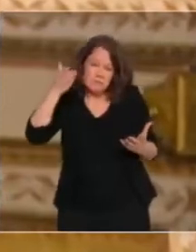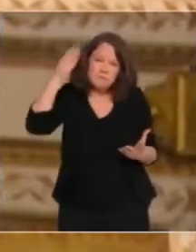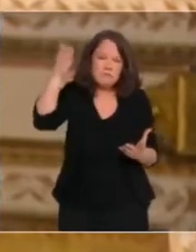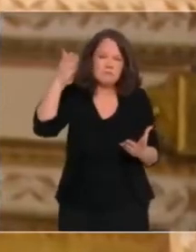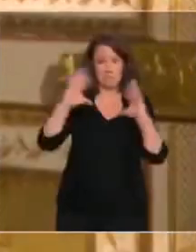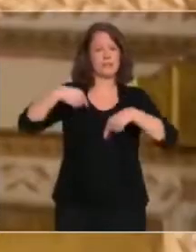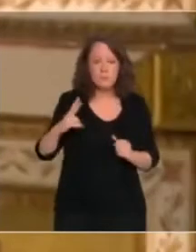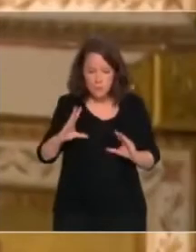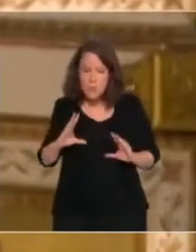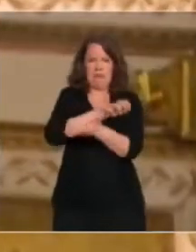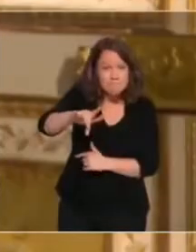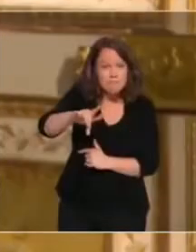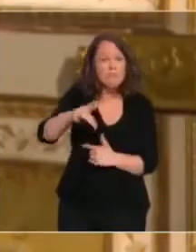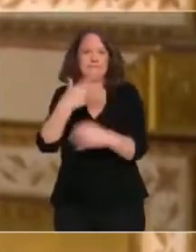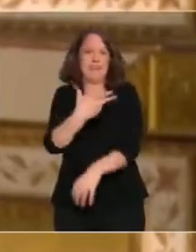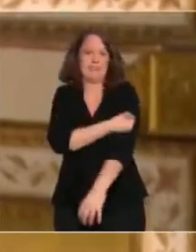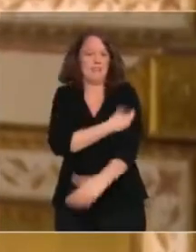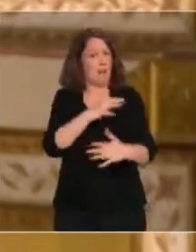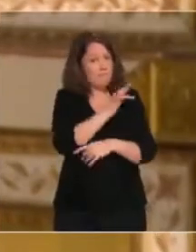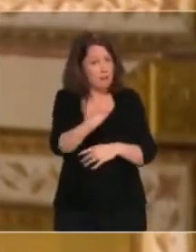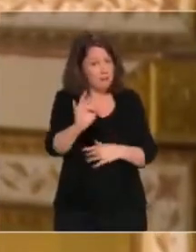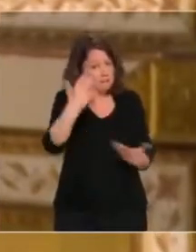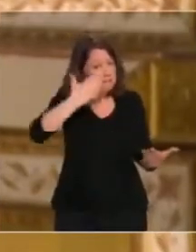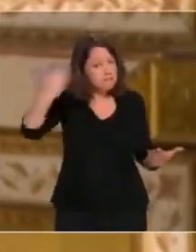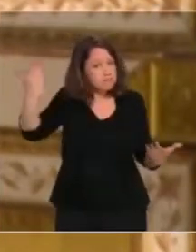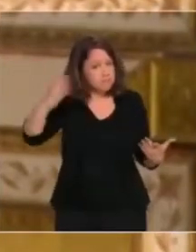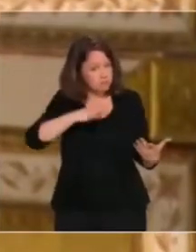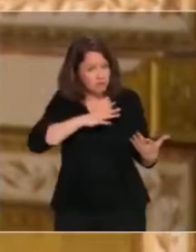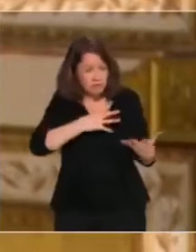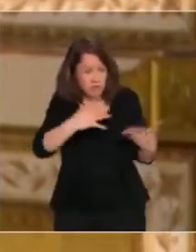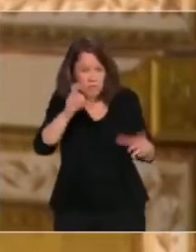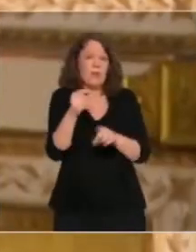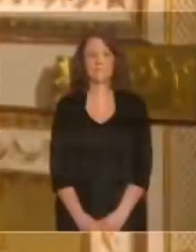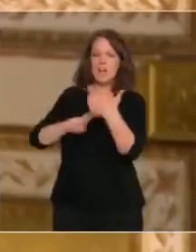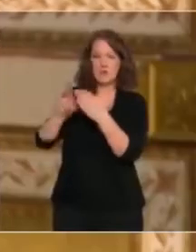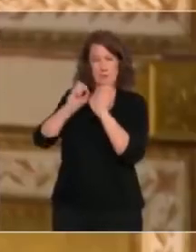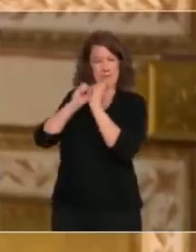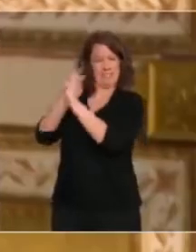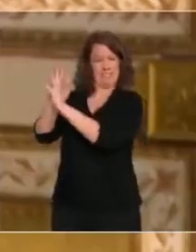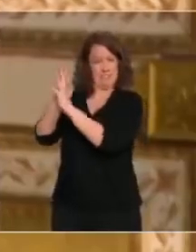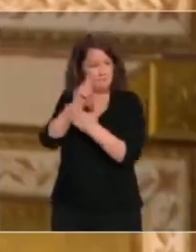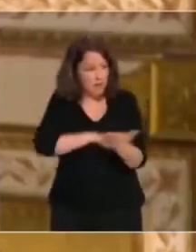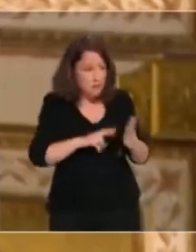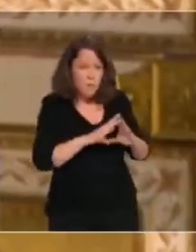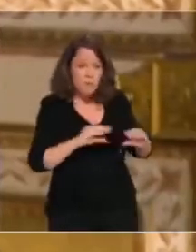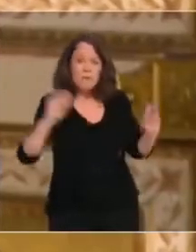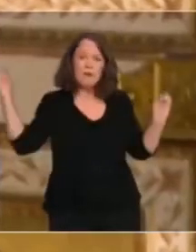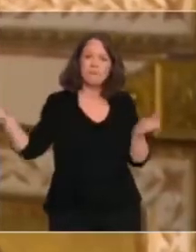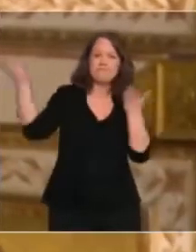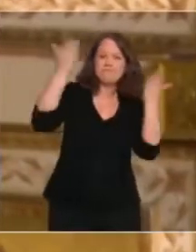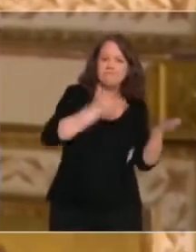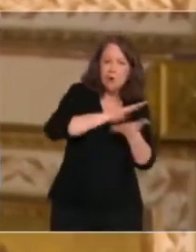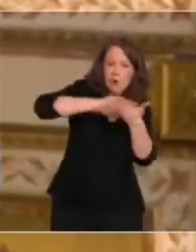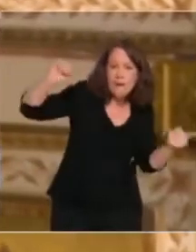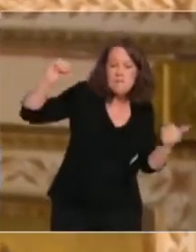Un moment de révolution libertaire. Parce que c'est sans doute la solution la plus sûre en France. Mais aussi vers le Luxembourg, la Suisse,